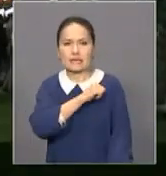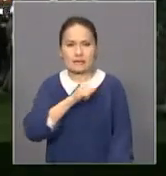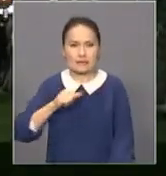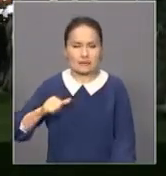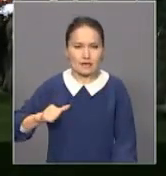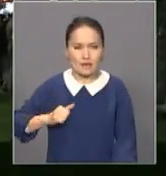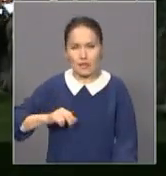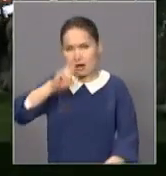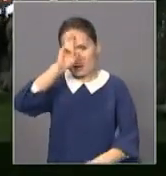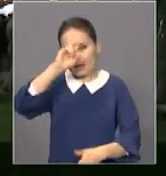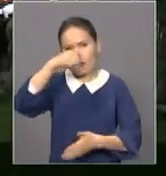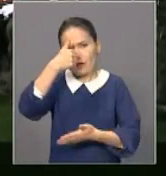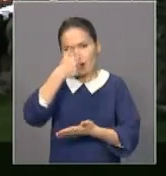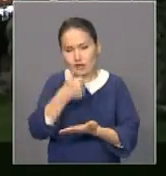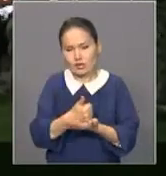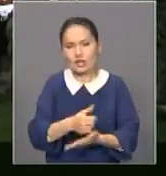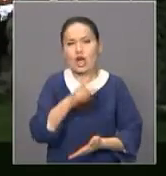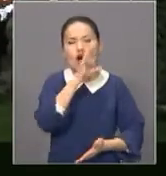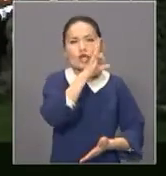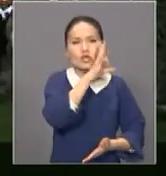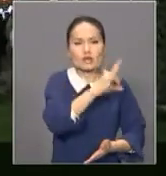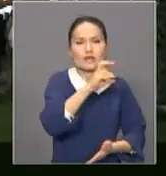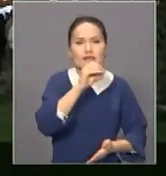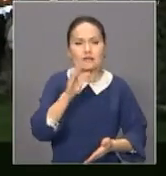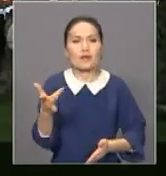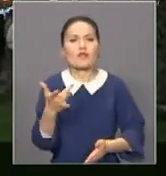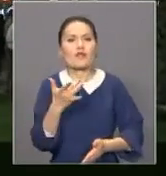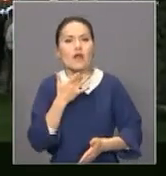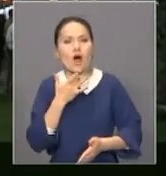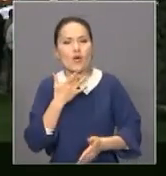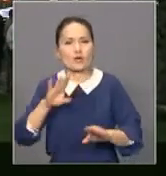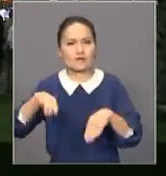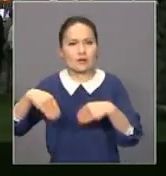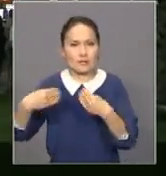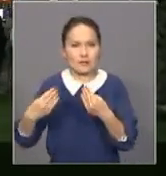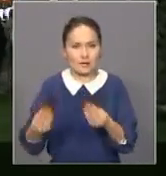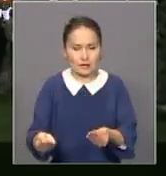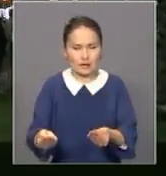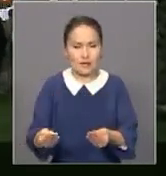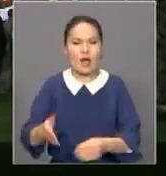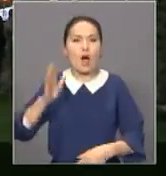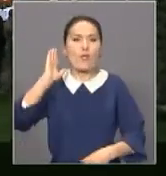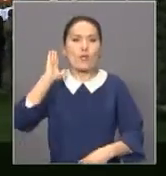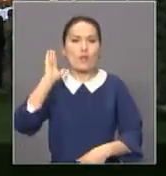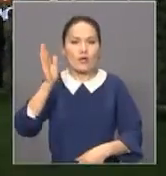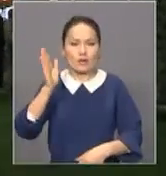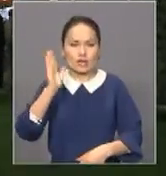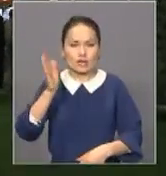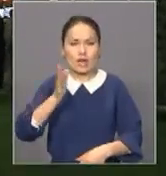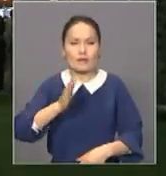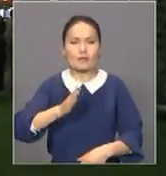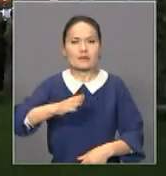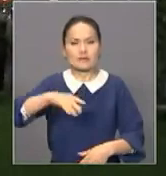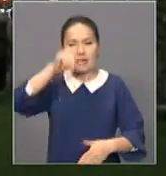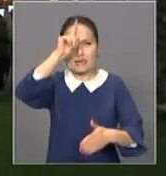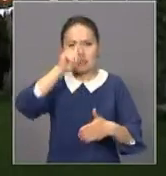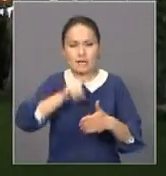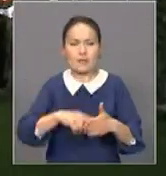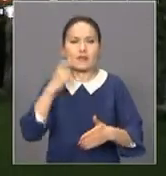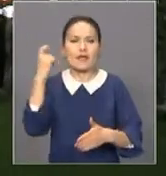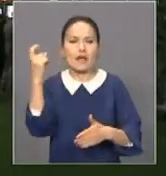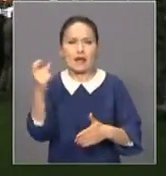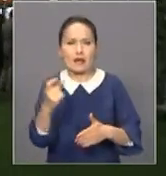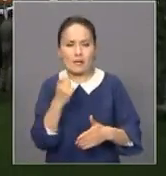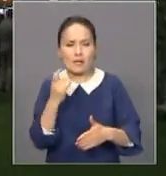өтбасы мен бірге дауыз бердім. Себебі біз ертенгі көнімізге сенімділік, болашағымызға деген бақыт, экономикалық тұрақтылық,